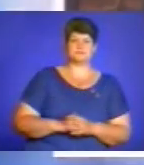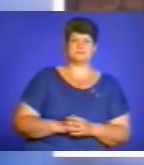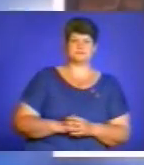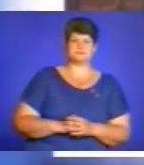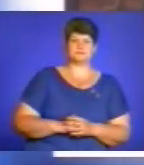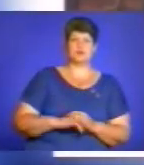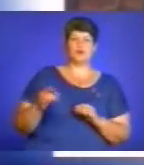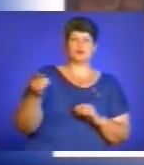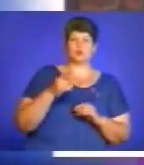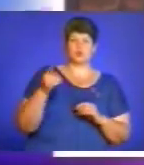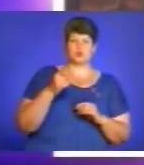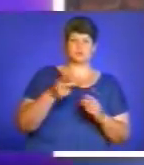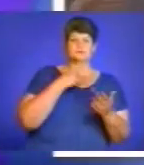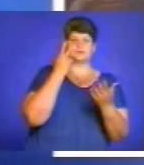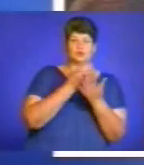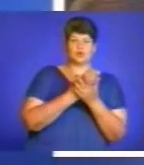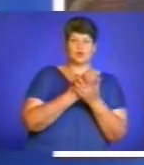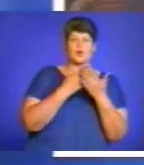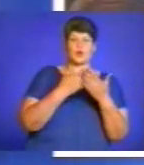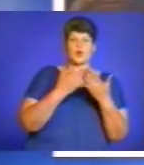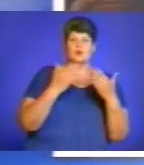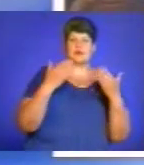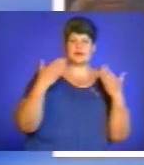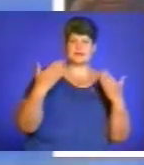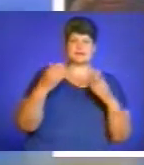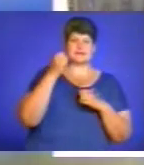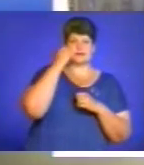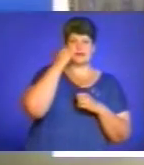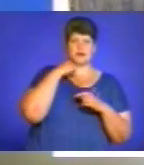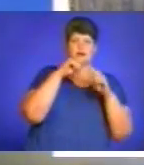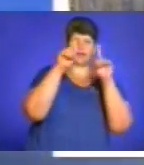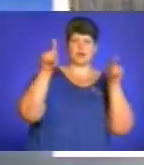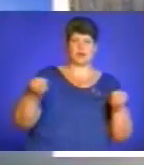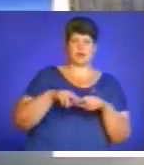У Тернополі експонують колекцію старовинних народних ікон поділля.